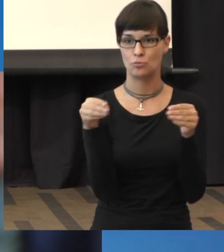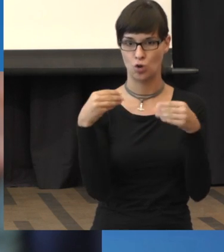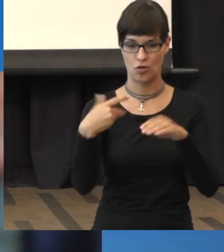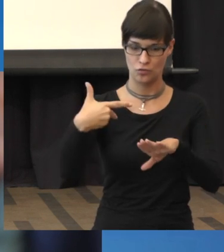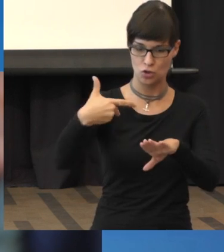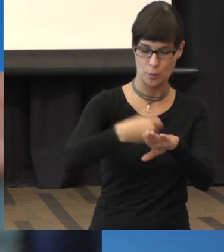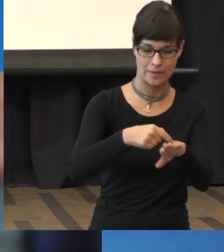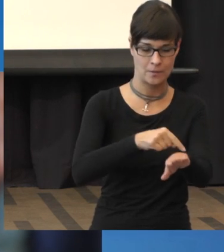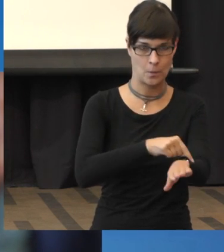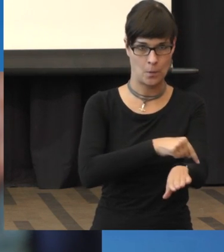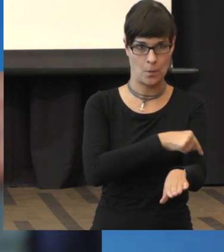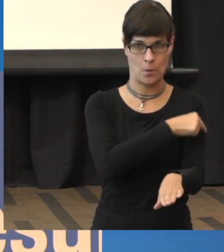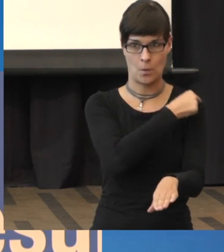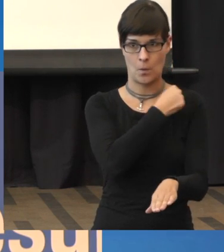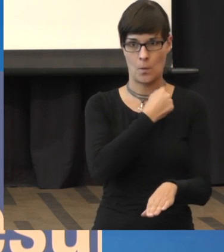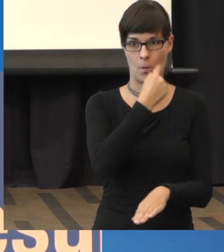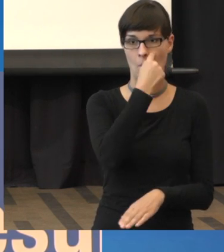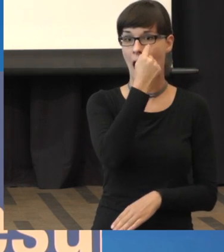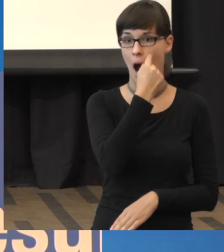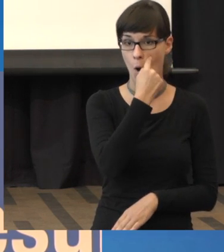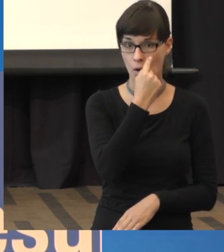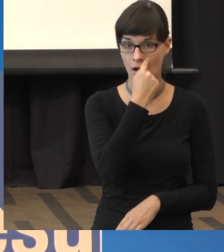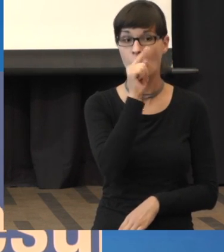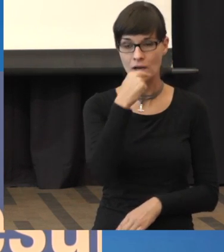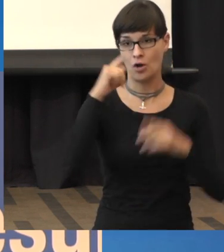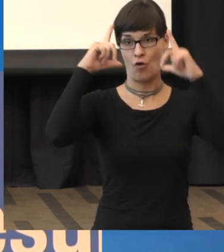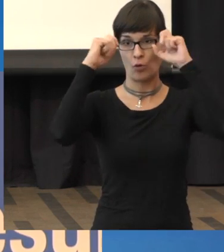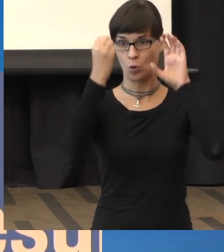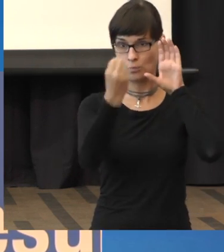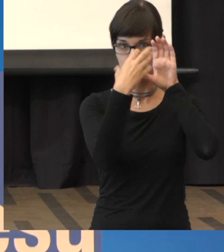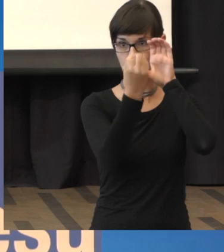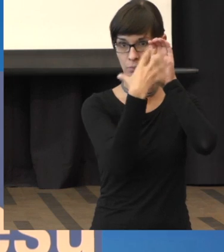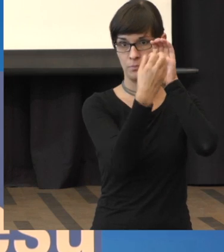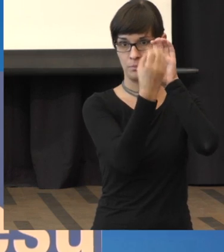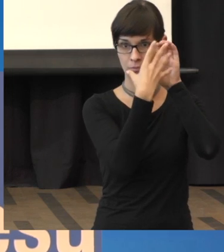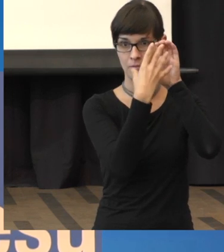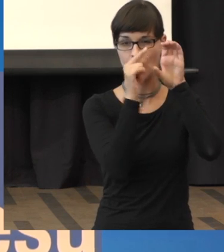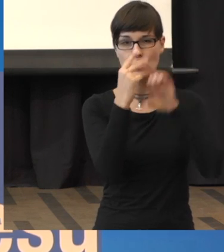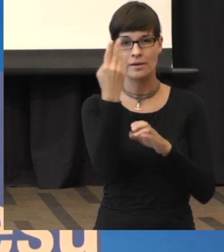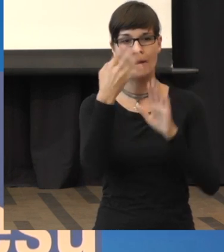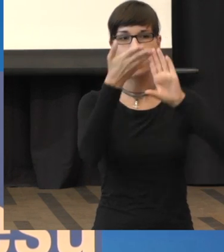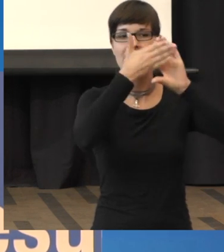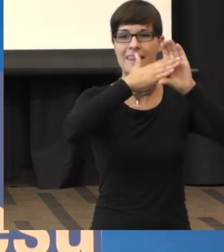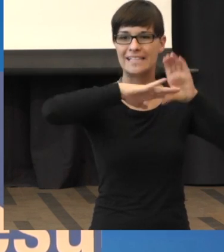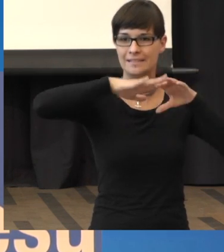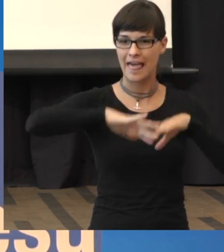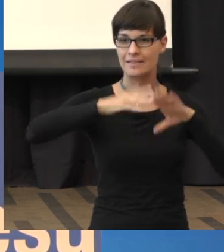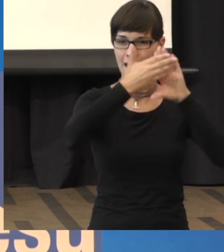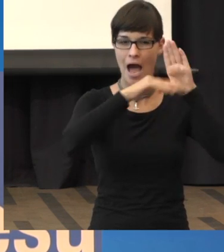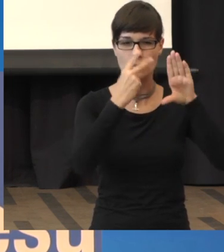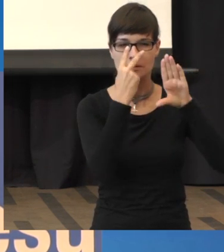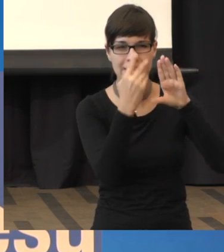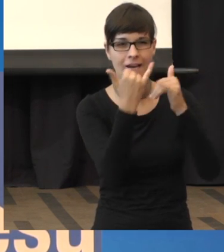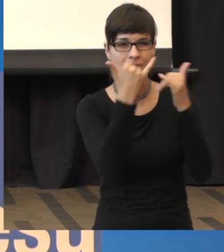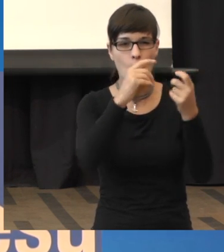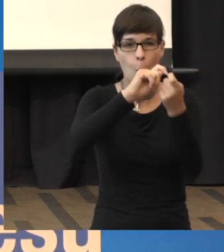Und dann wird das Auge fotografiert und da sieht man in der Netzhaut, wo sich die Veränderungen genauer